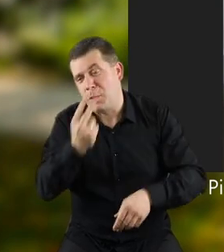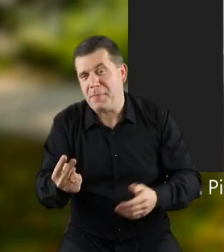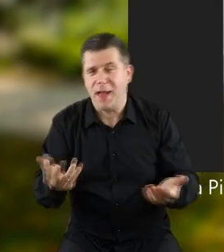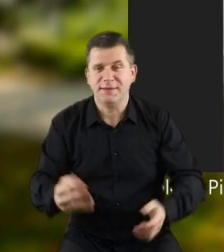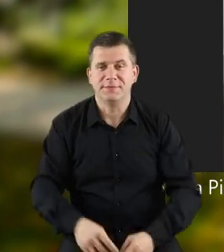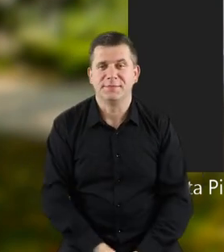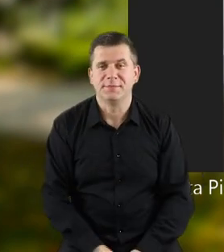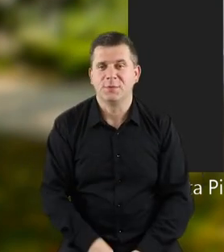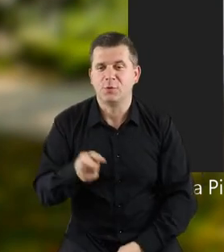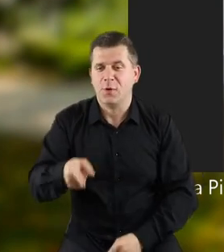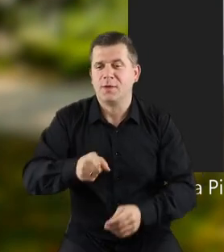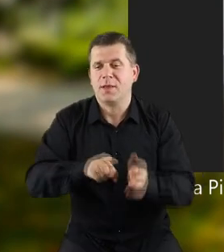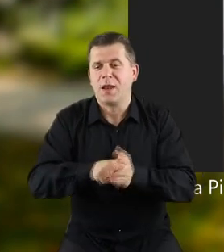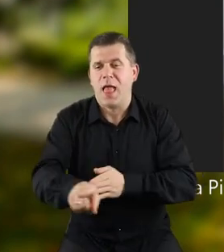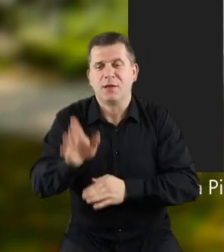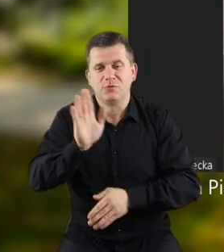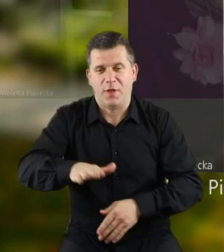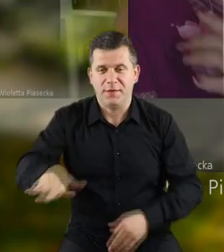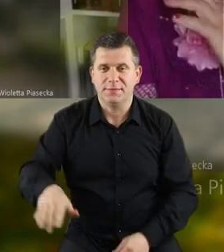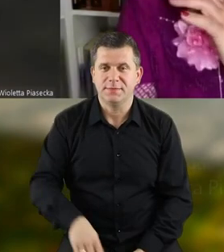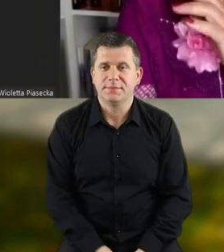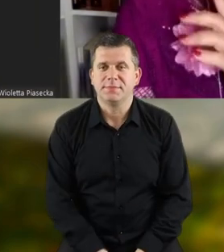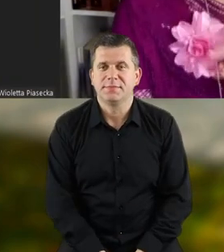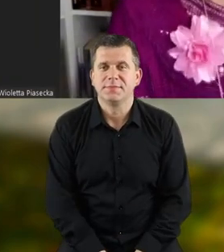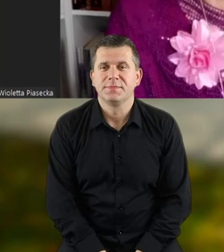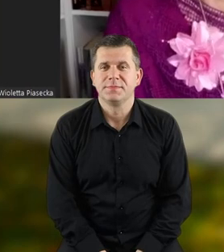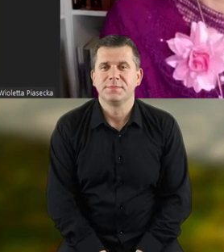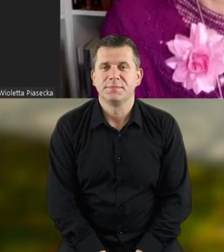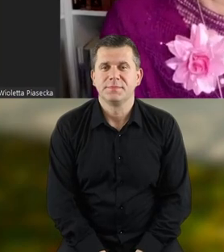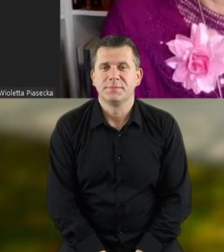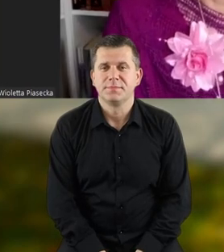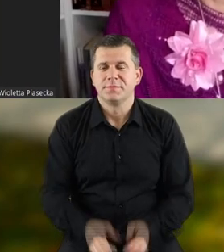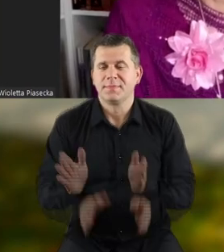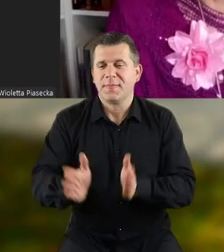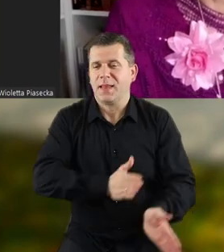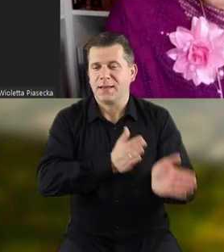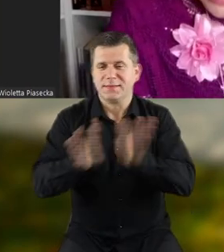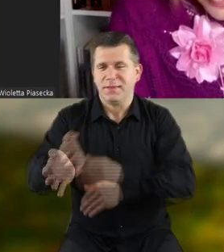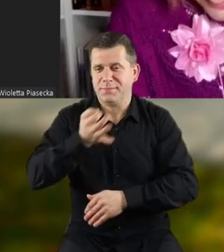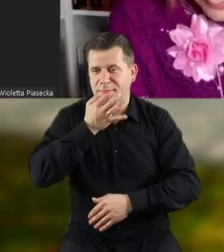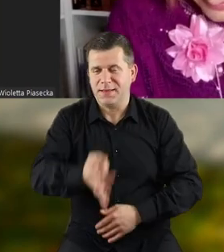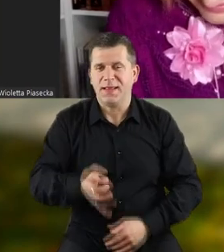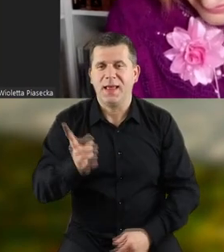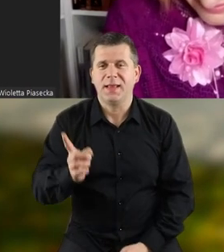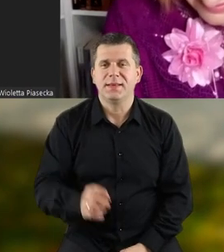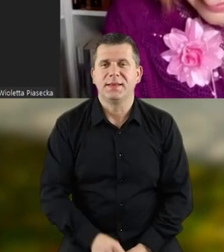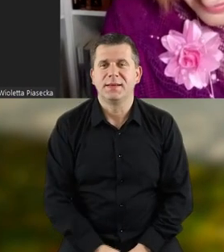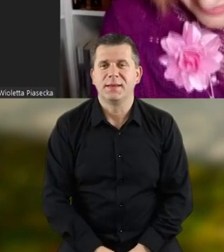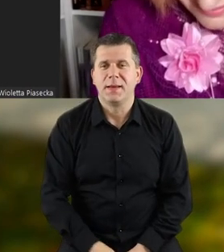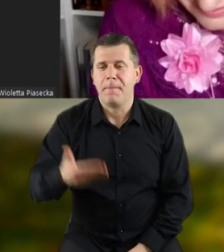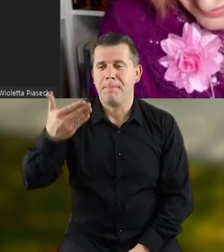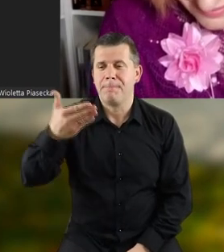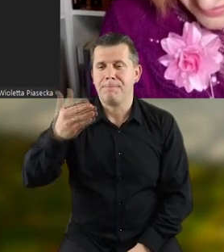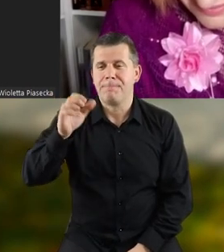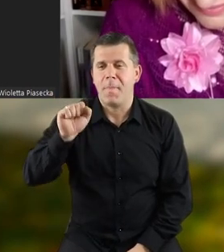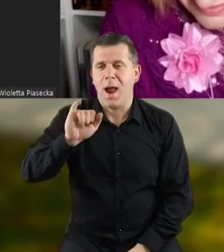Zobaczymy. I to będą książeczki dla dzieci. Następne pytanie zada